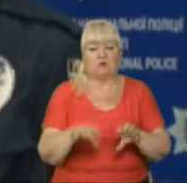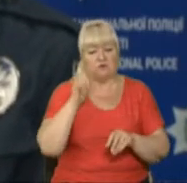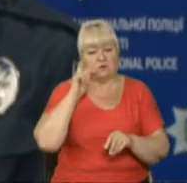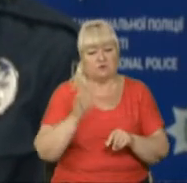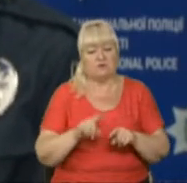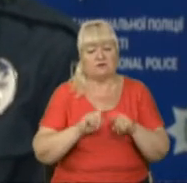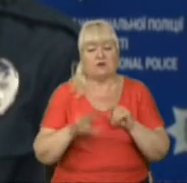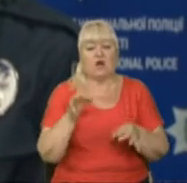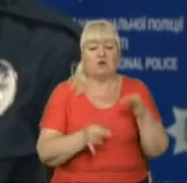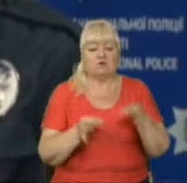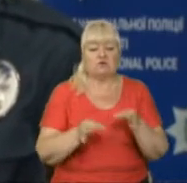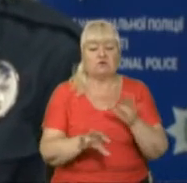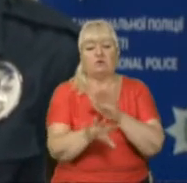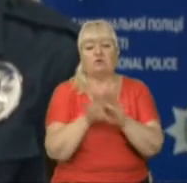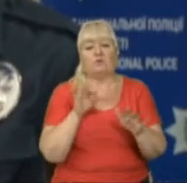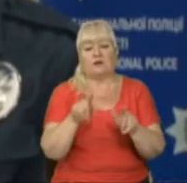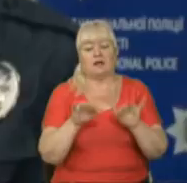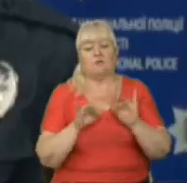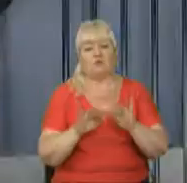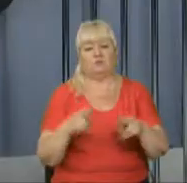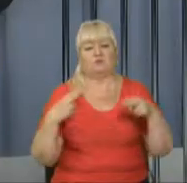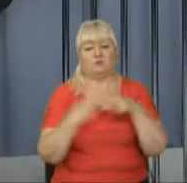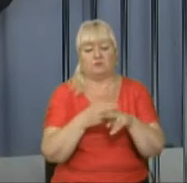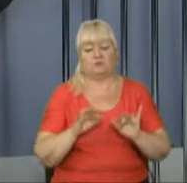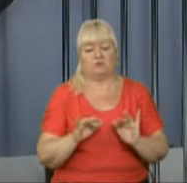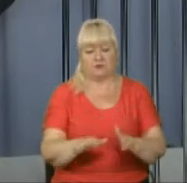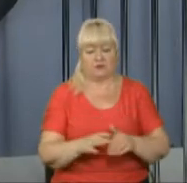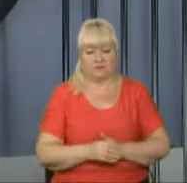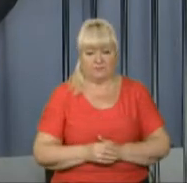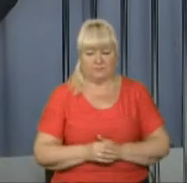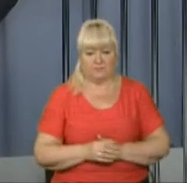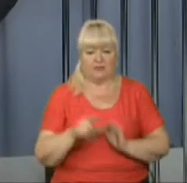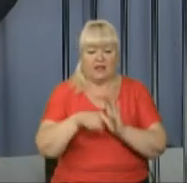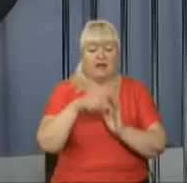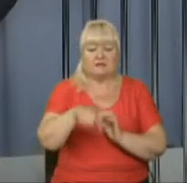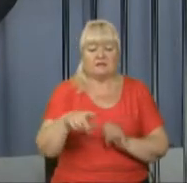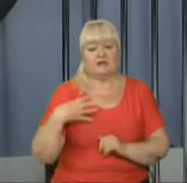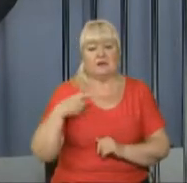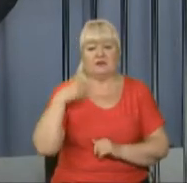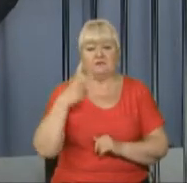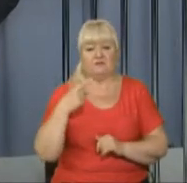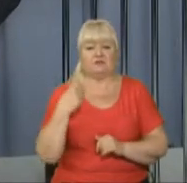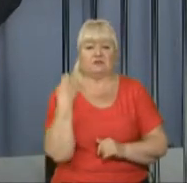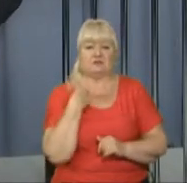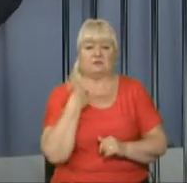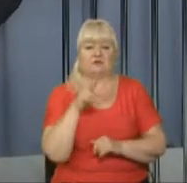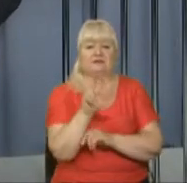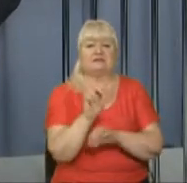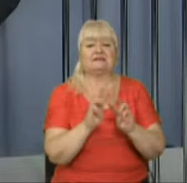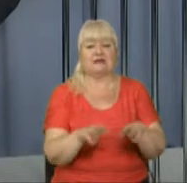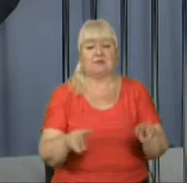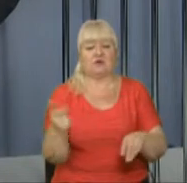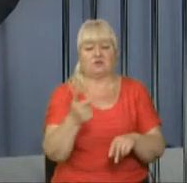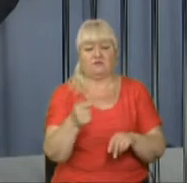Невдовзі суд обере йому міру запобіжного заходу. Шахтерам Львівщини заборгували 300 мільйонів гривень